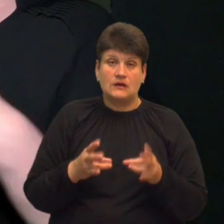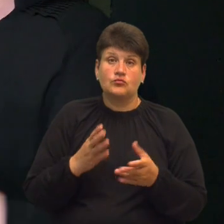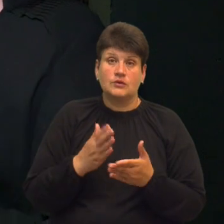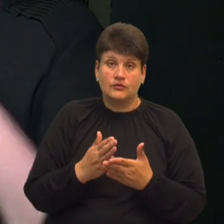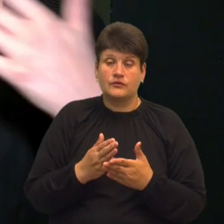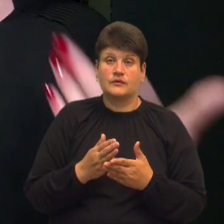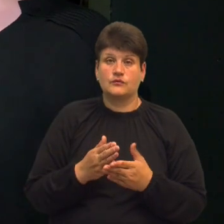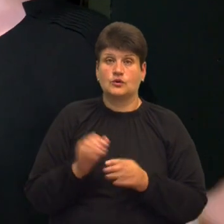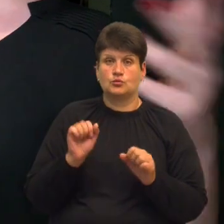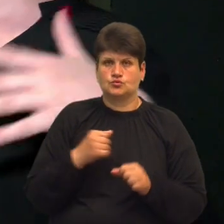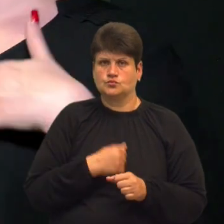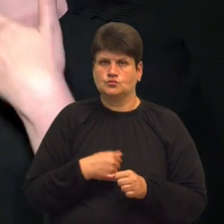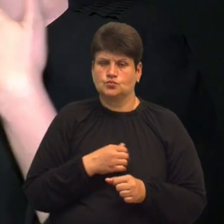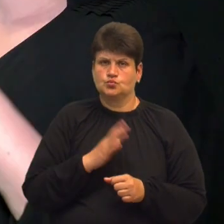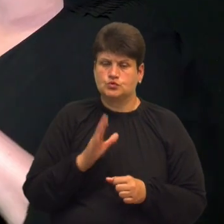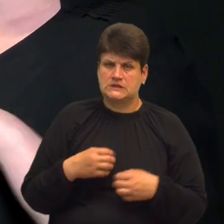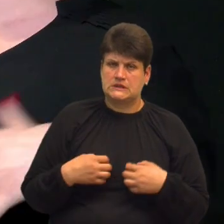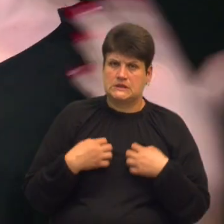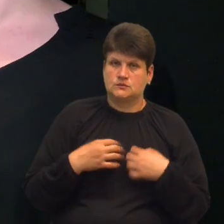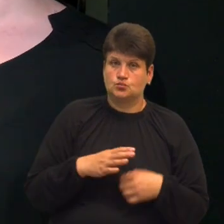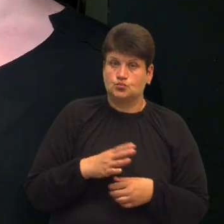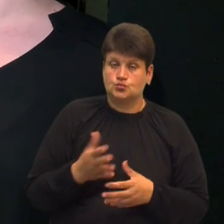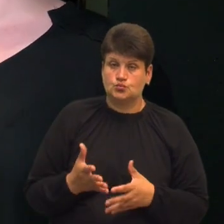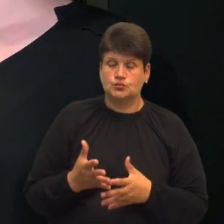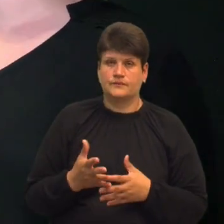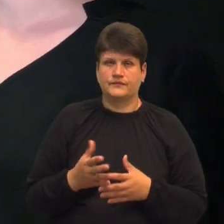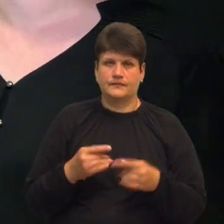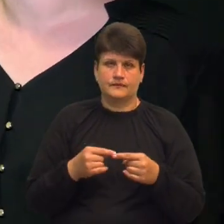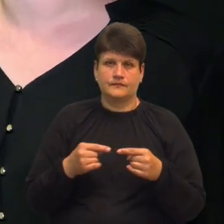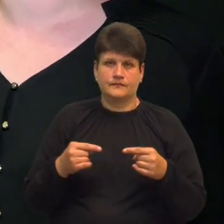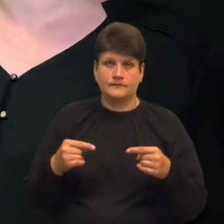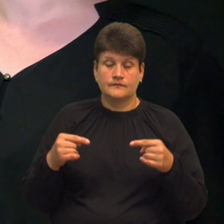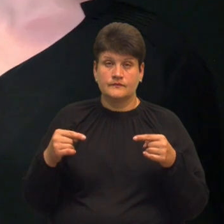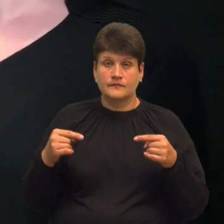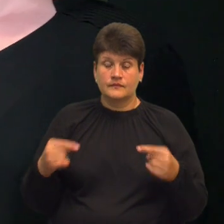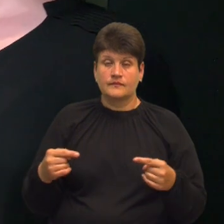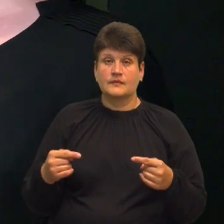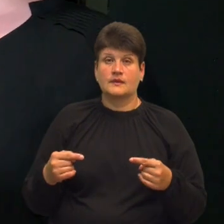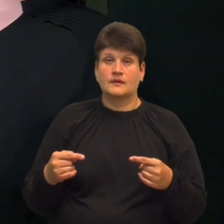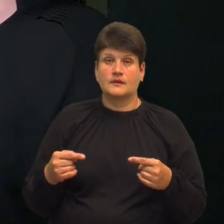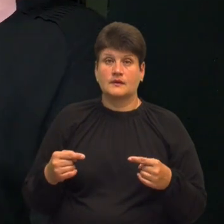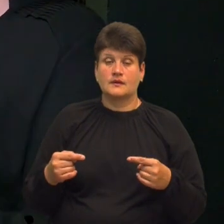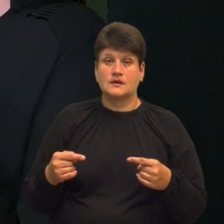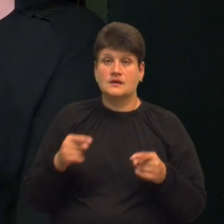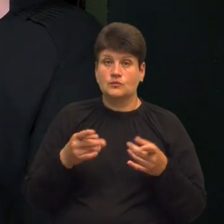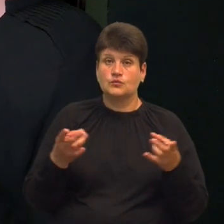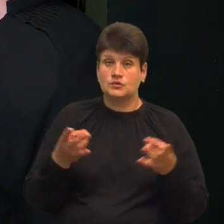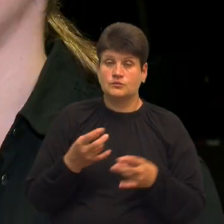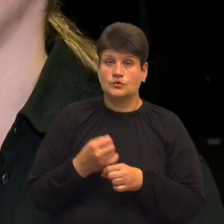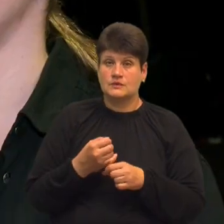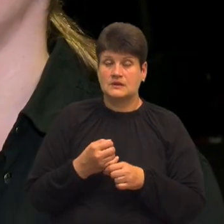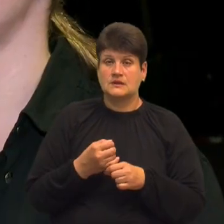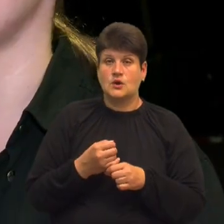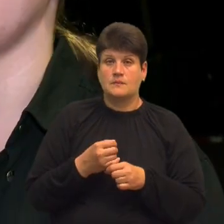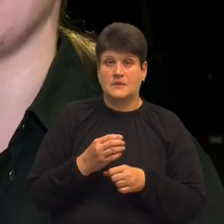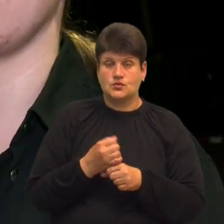проявляти агресію, страх, вандалізм в квартирах, будинках і ще щось. Їм потрібна робота зі спеціалістами.